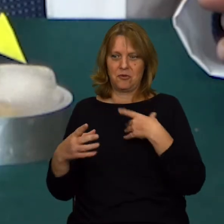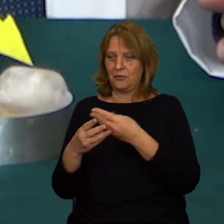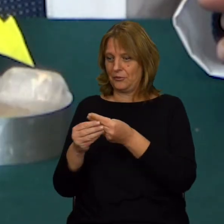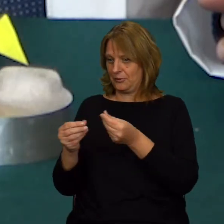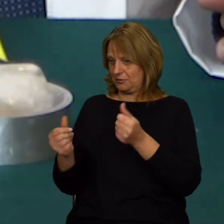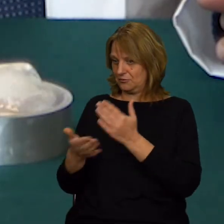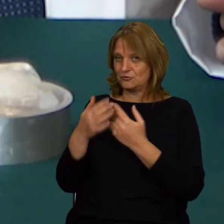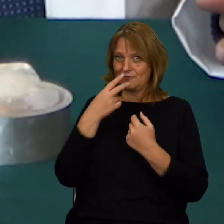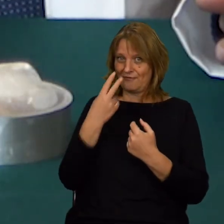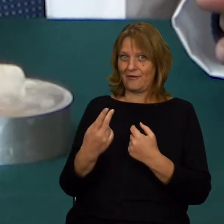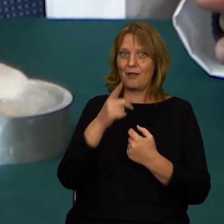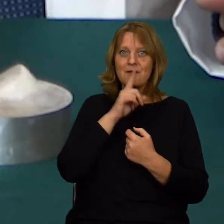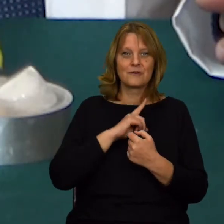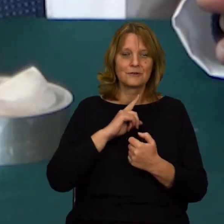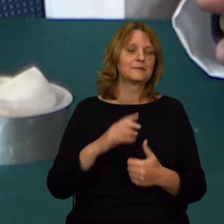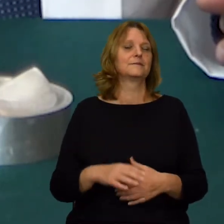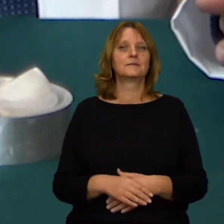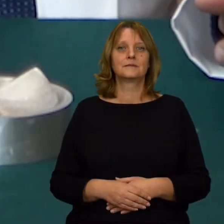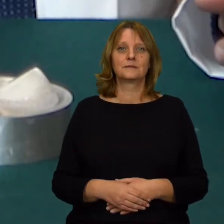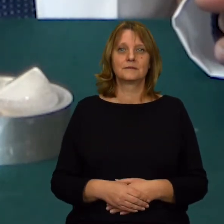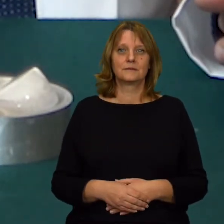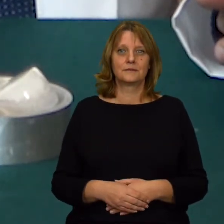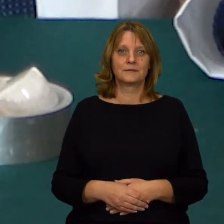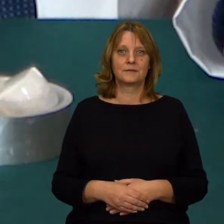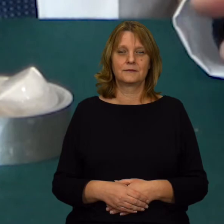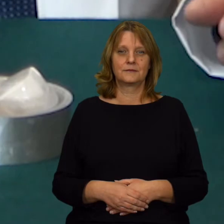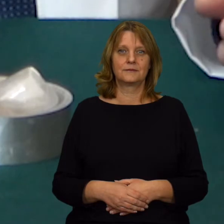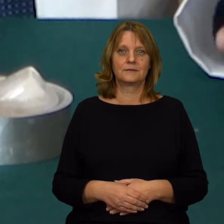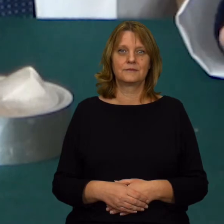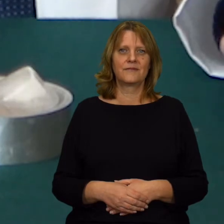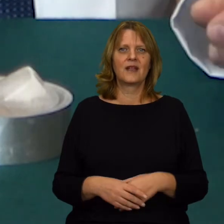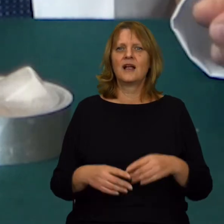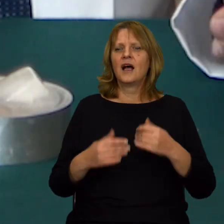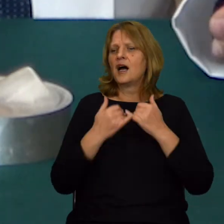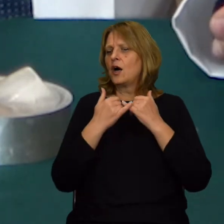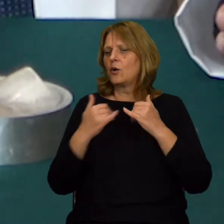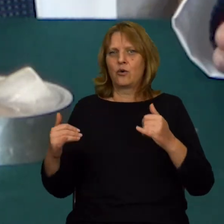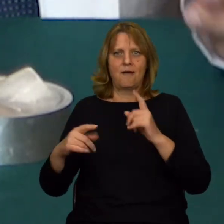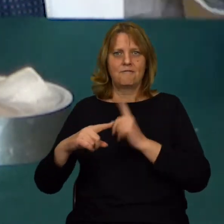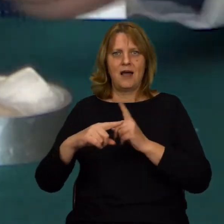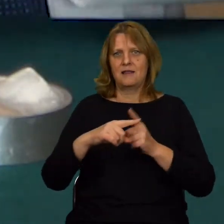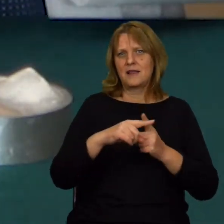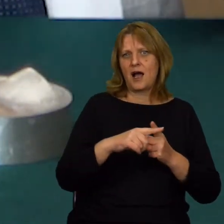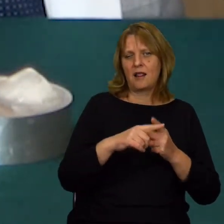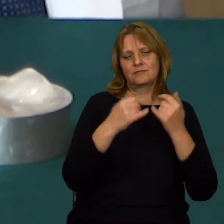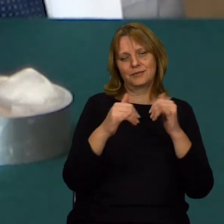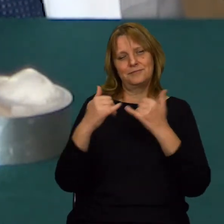praktycznie stopił nam już tą kostkę lodu. Oczywiście różne metale będą